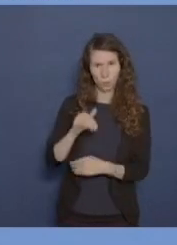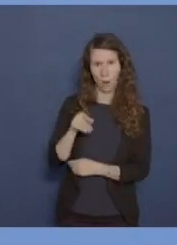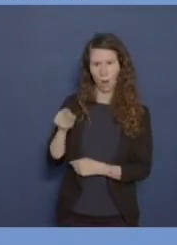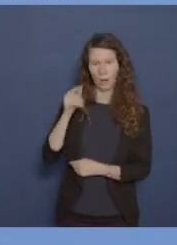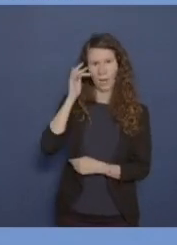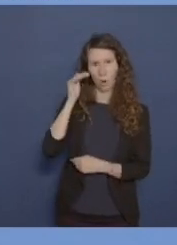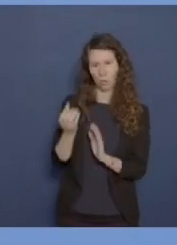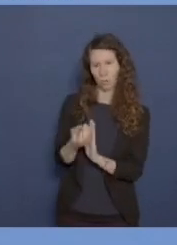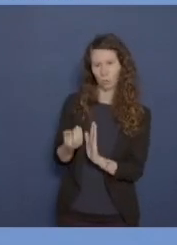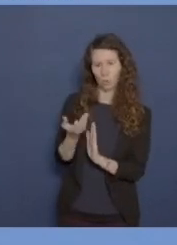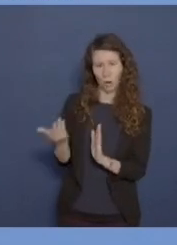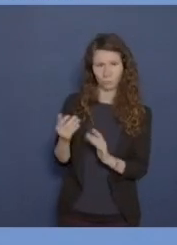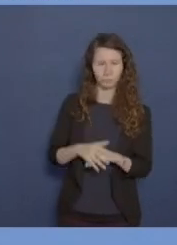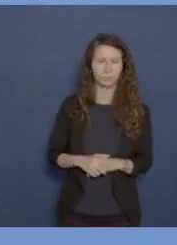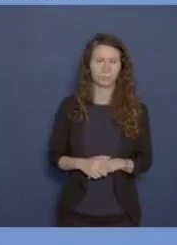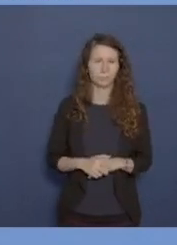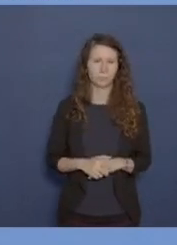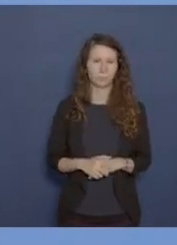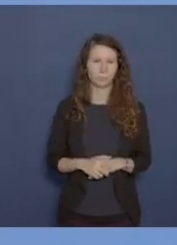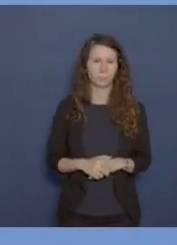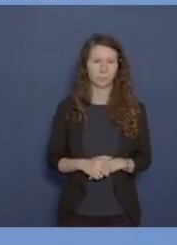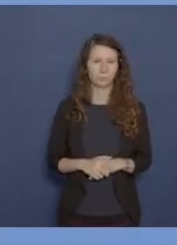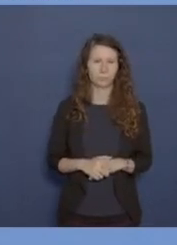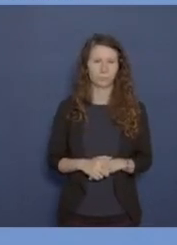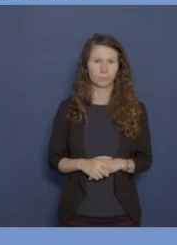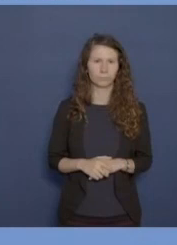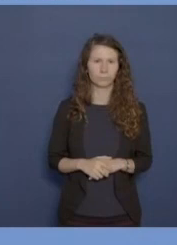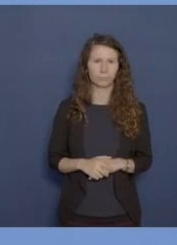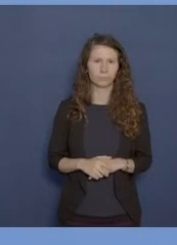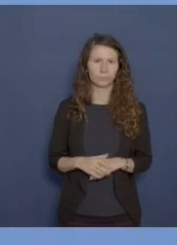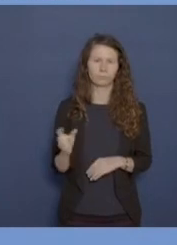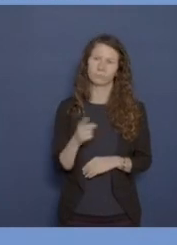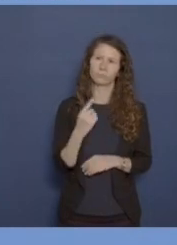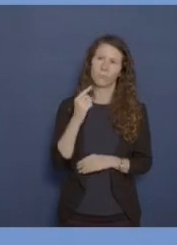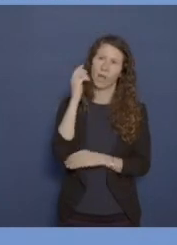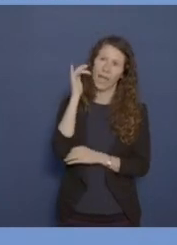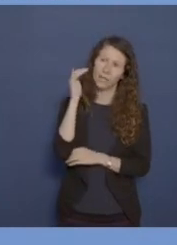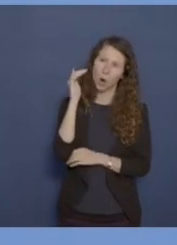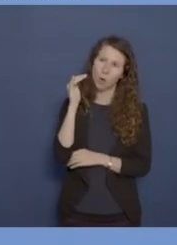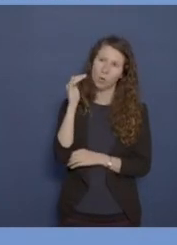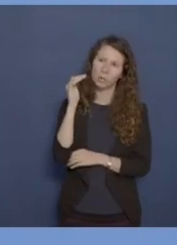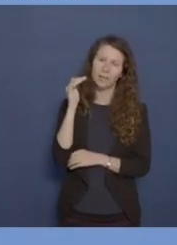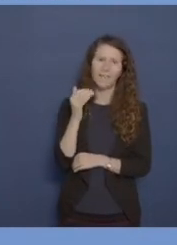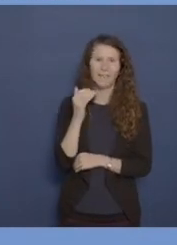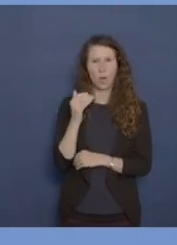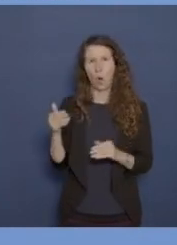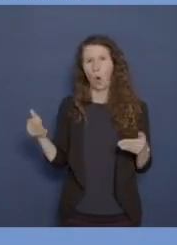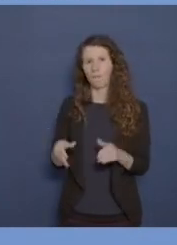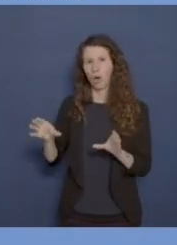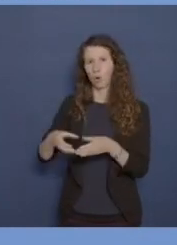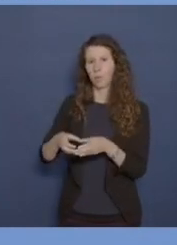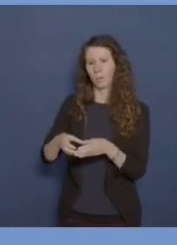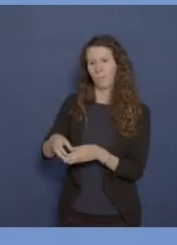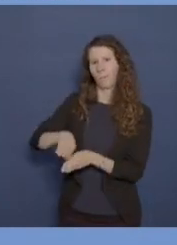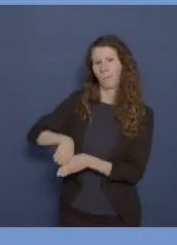Erinnerungskultur. Es soll eben in der Erinnerung gerade keine Opfergruppe ausgeblendet werden, sondern